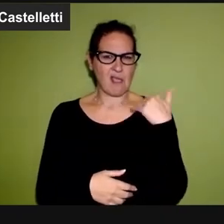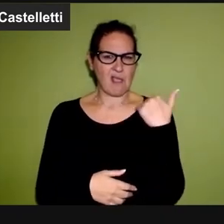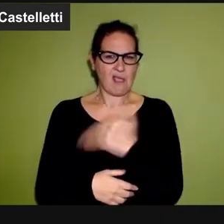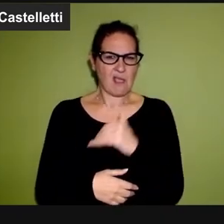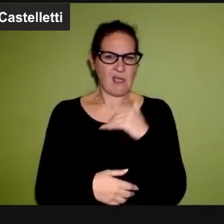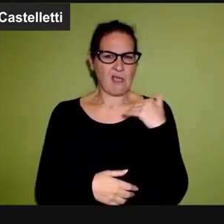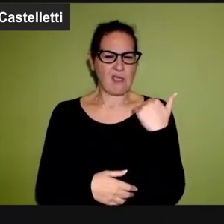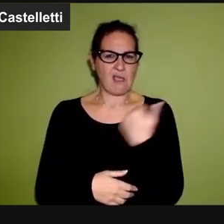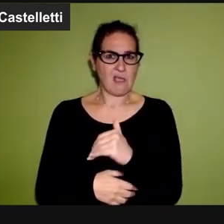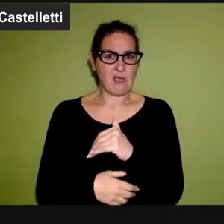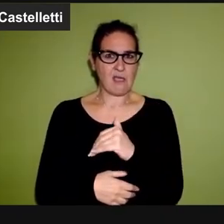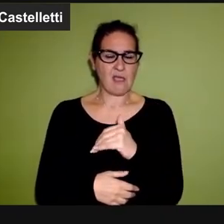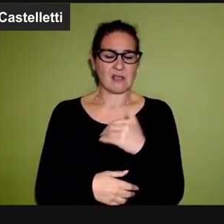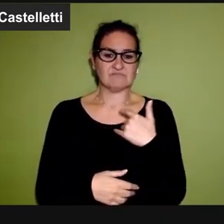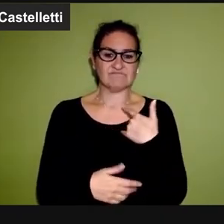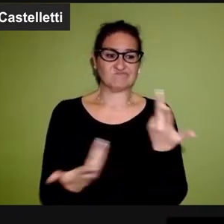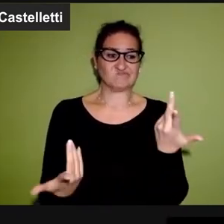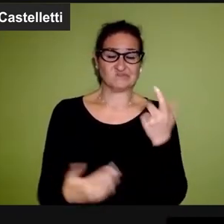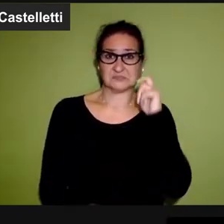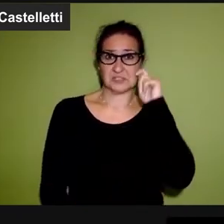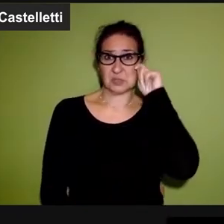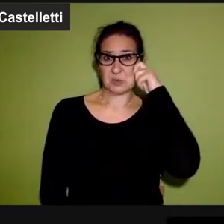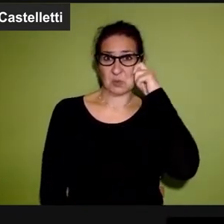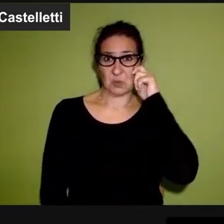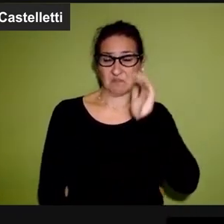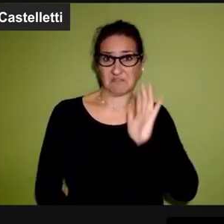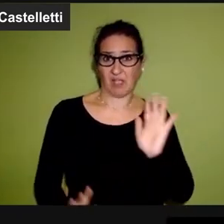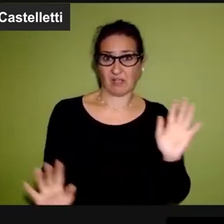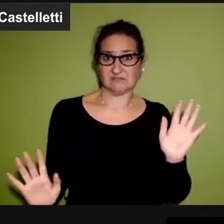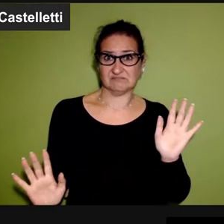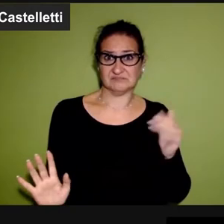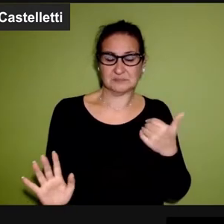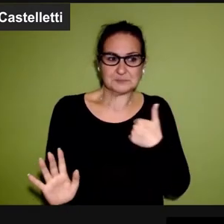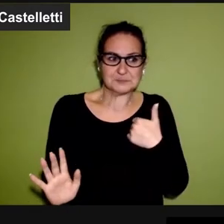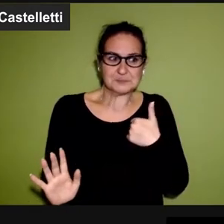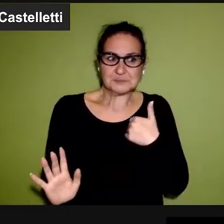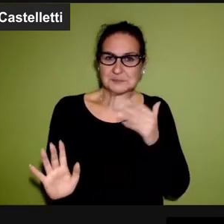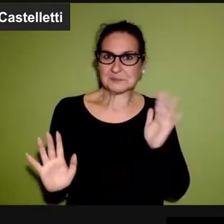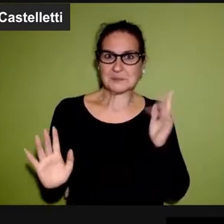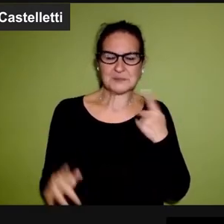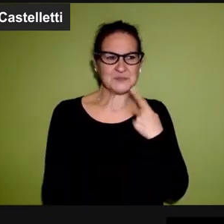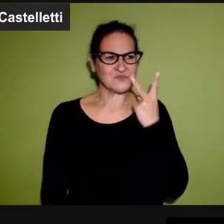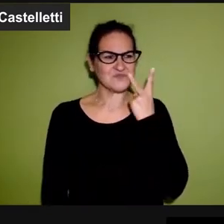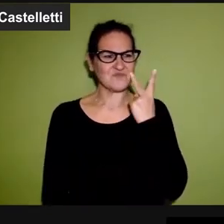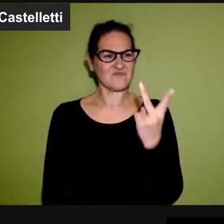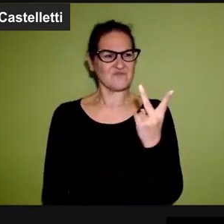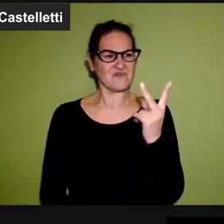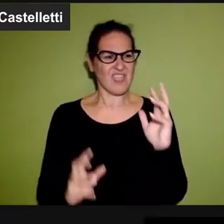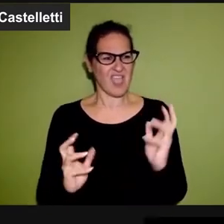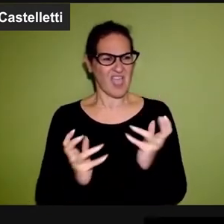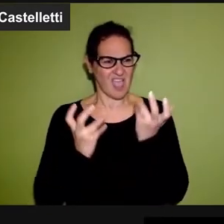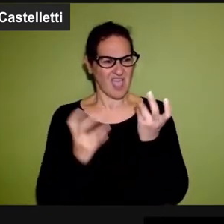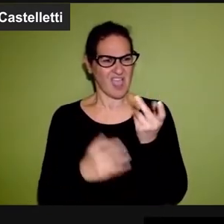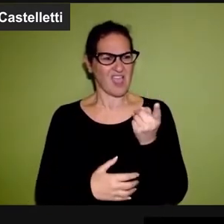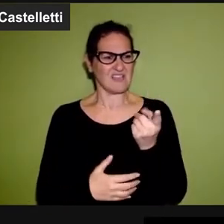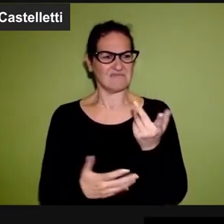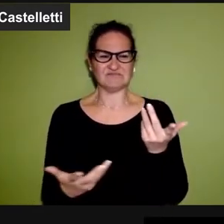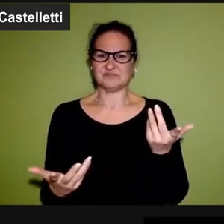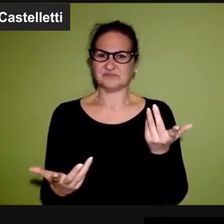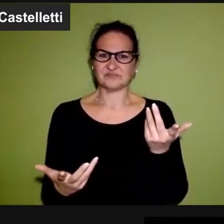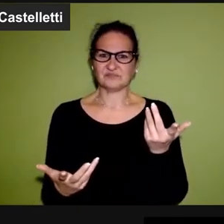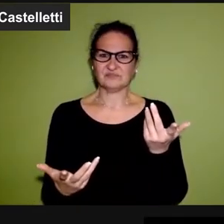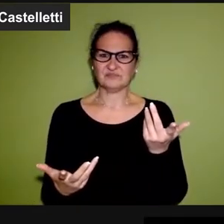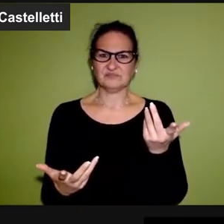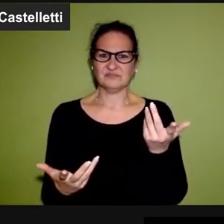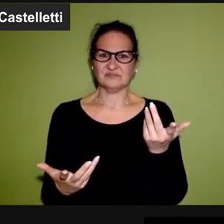gigantesche, siano delle truffe. Io non riesco a vedere nulla di